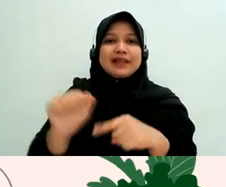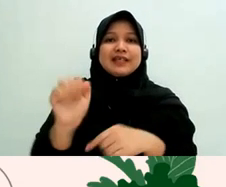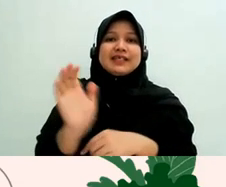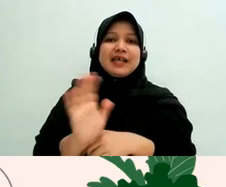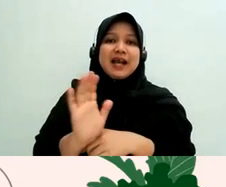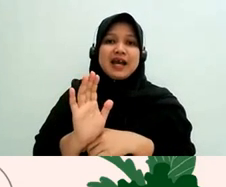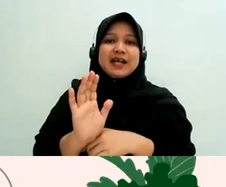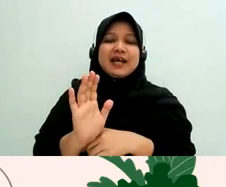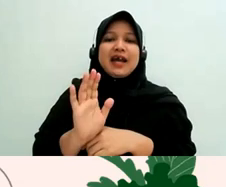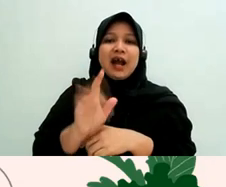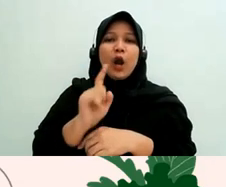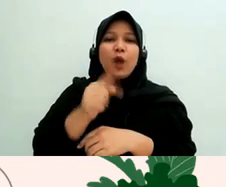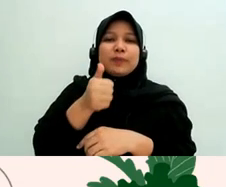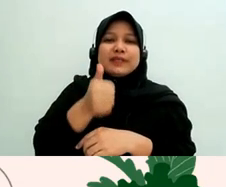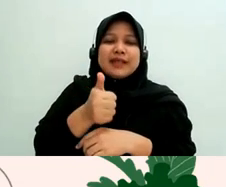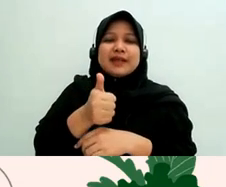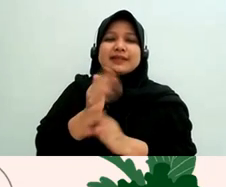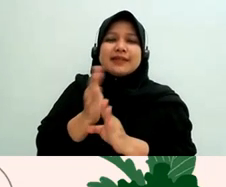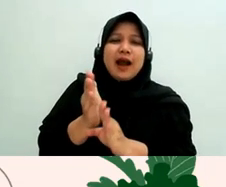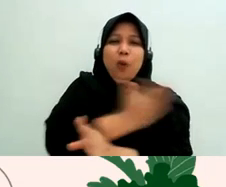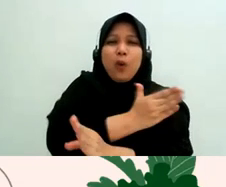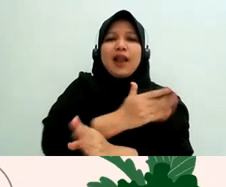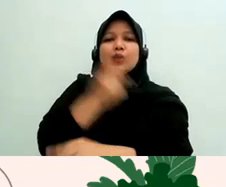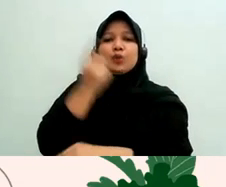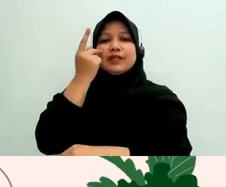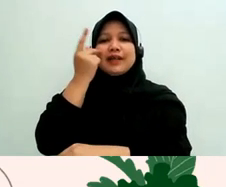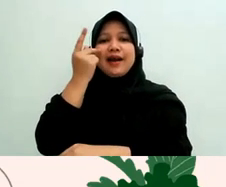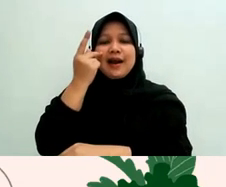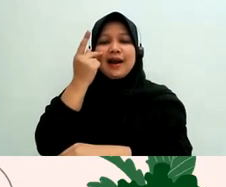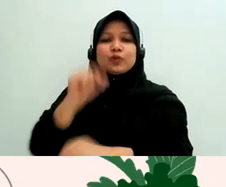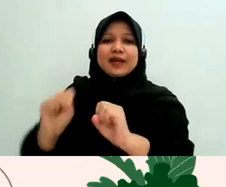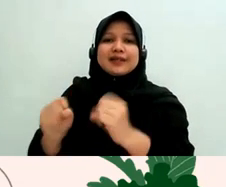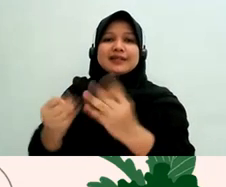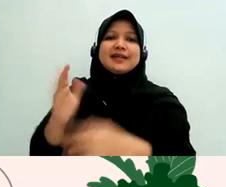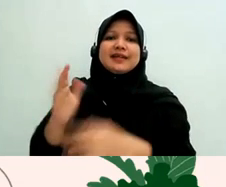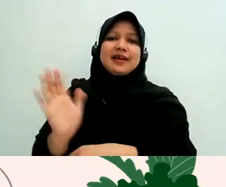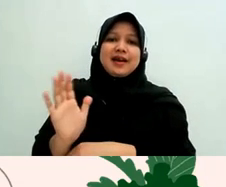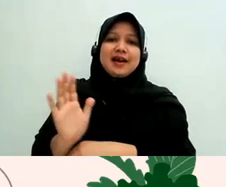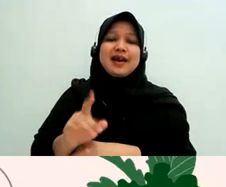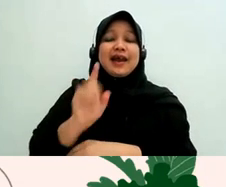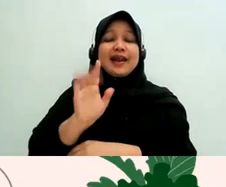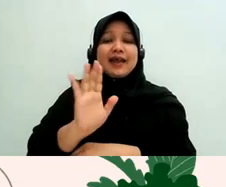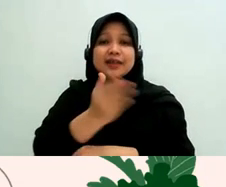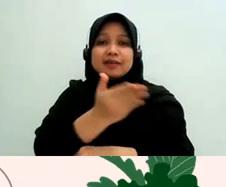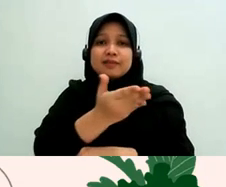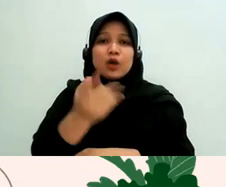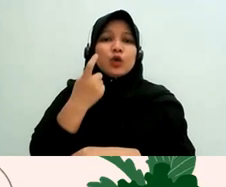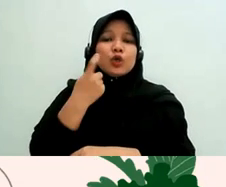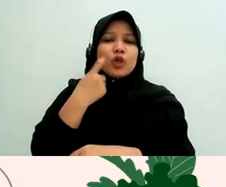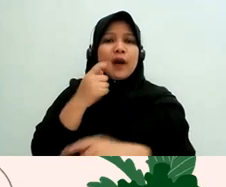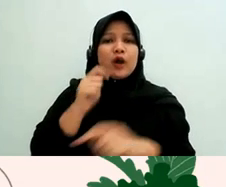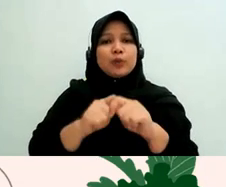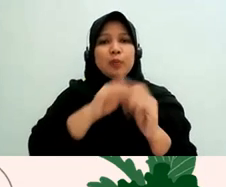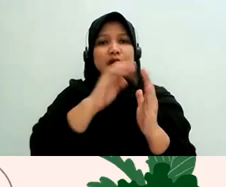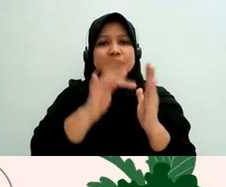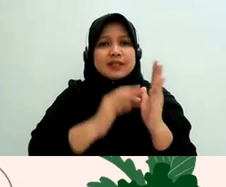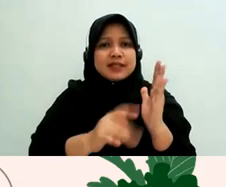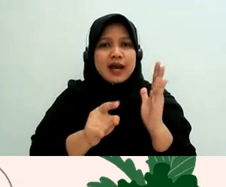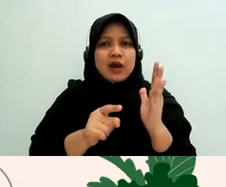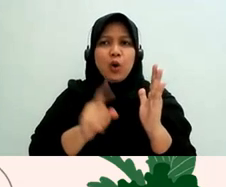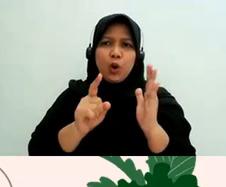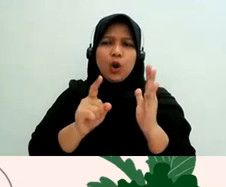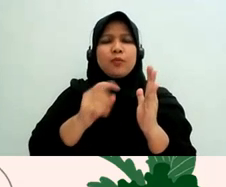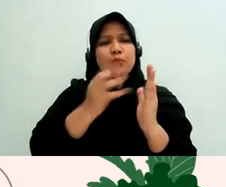awal dijaga sedapat mungkin tidak terjadi nah itu teman-teman kan bisa membangun narasinya kepolisian kok sampai gini hari belum punya sih